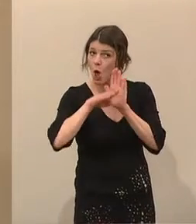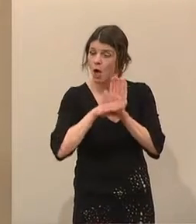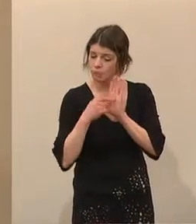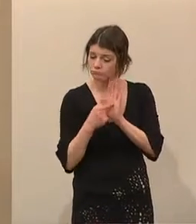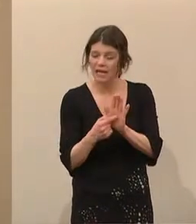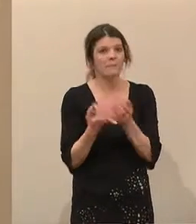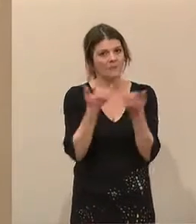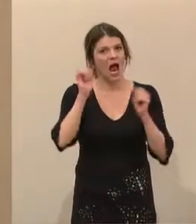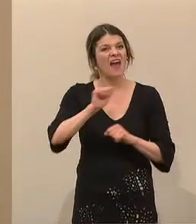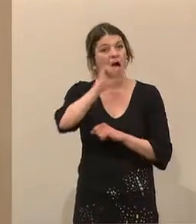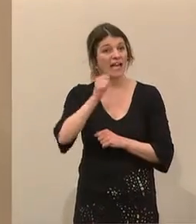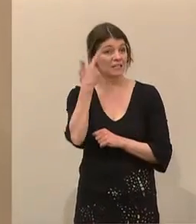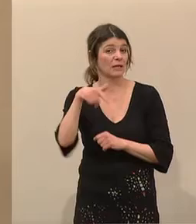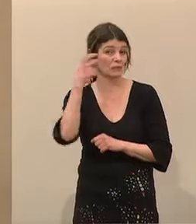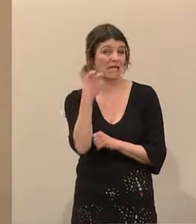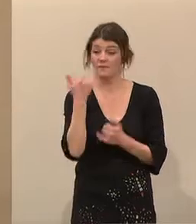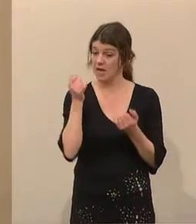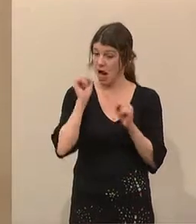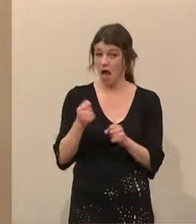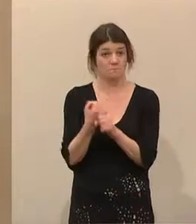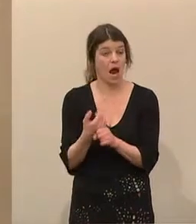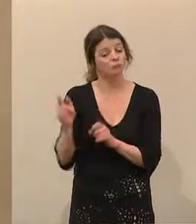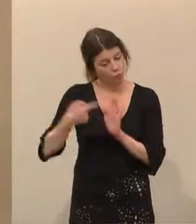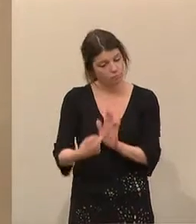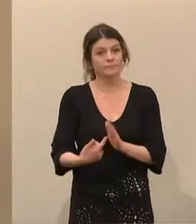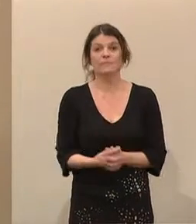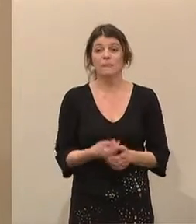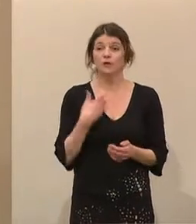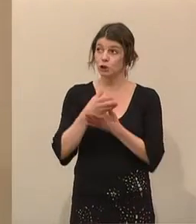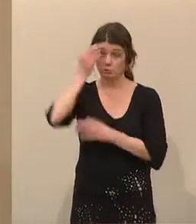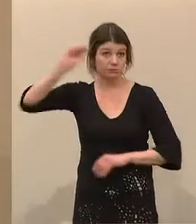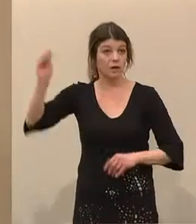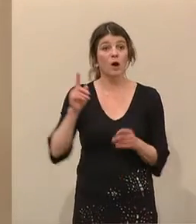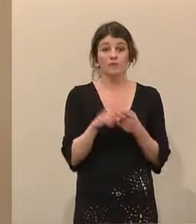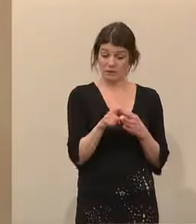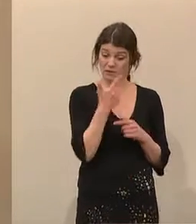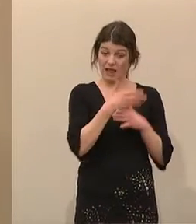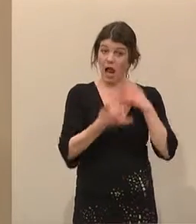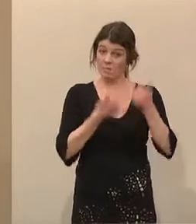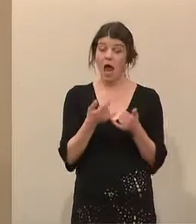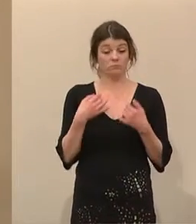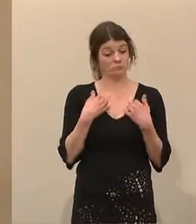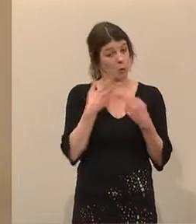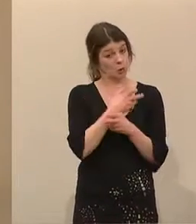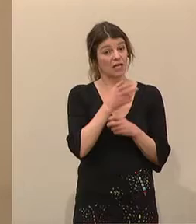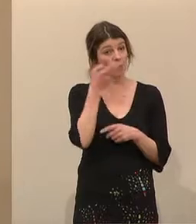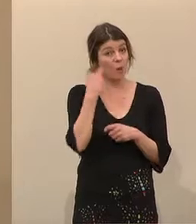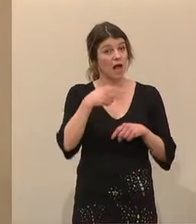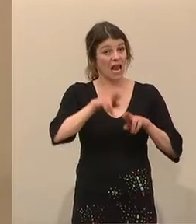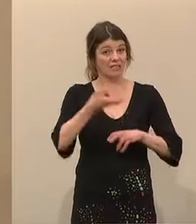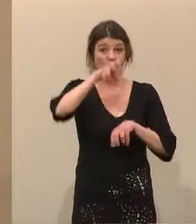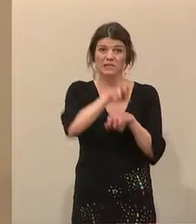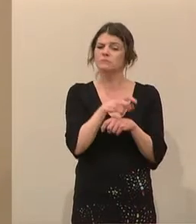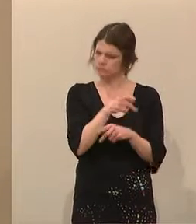die Agenda-Umsetzung vorzulegen. Auch darauf wurde hingewiesen und Österreich wird mit dem Ratsvorsitz im zweiten Halbjahr eine ganz bedeutende und